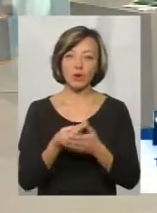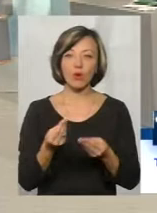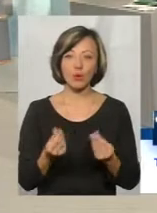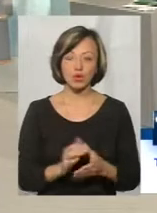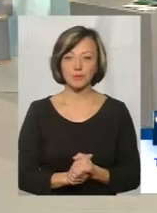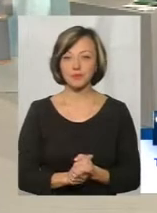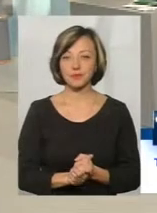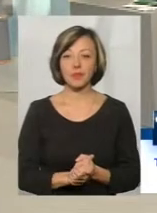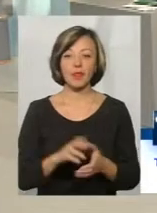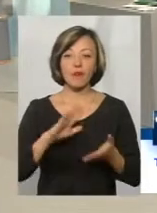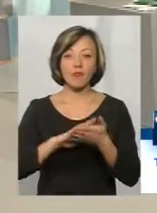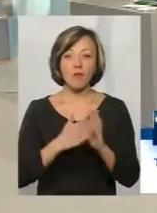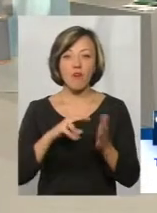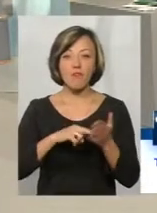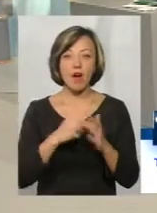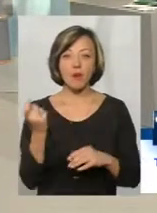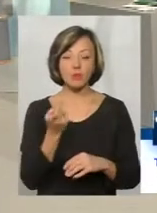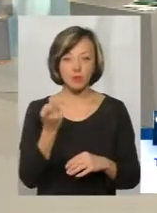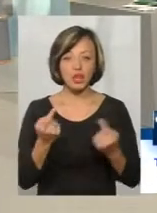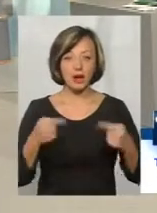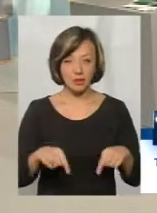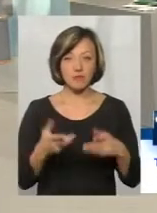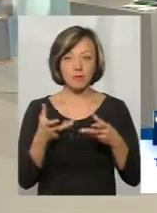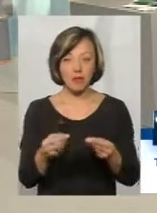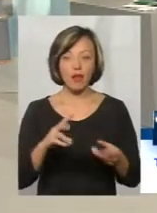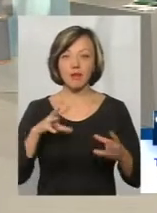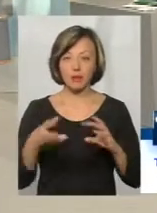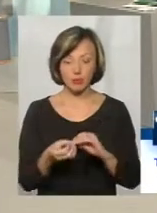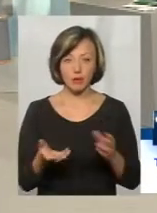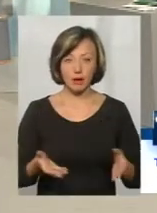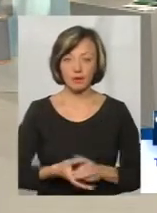У умовах, коли економічна криза і так далі, це суттєво досить теж впливає на результат.